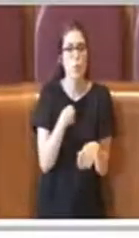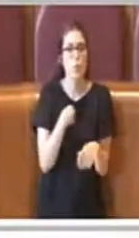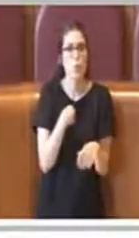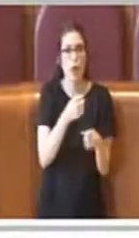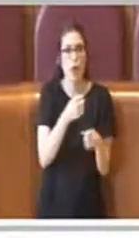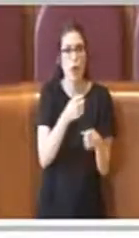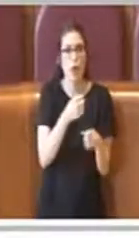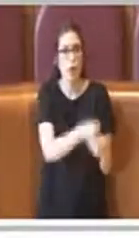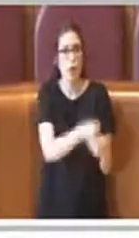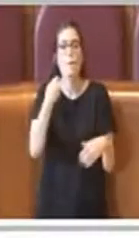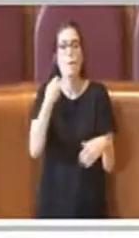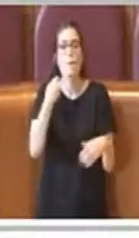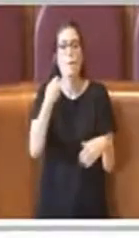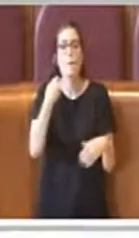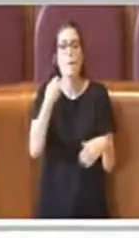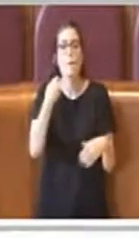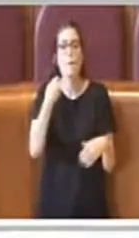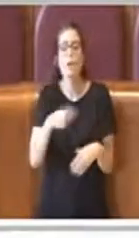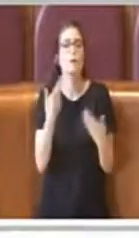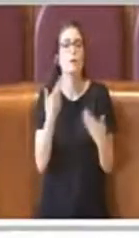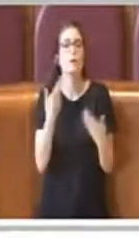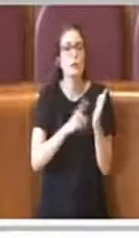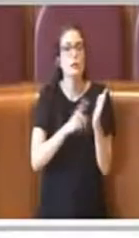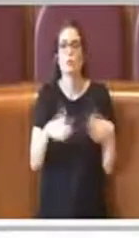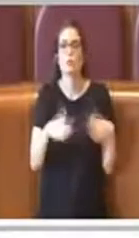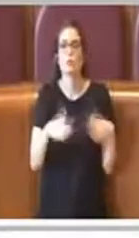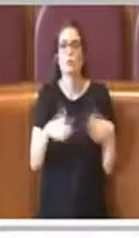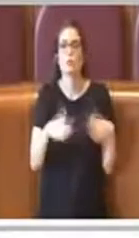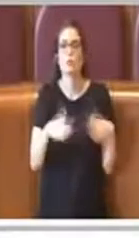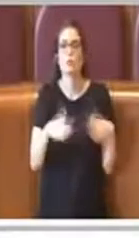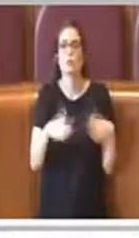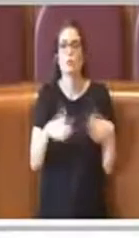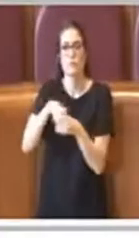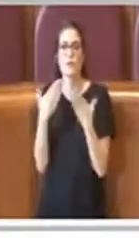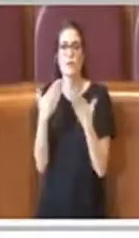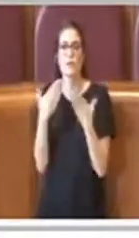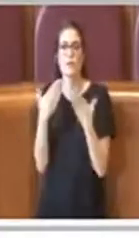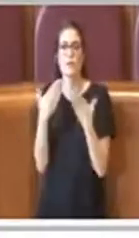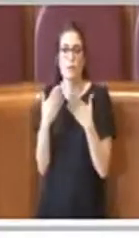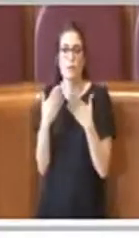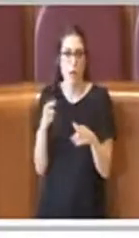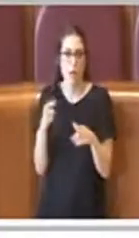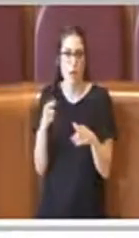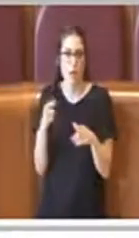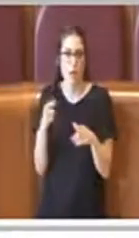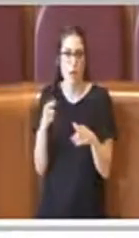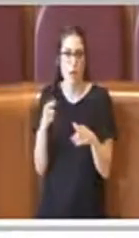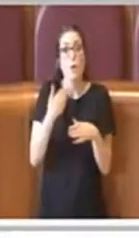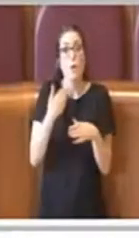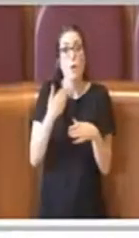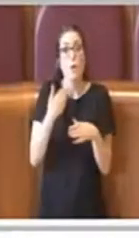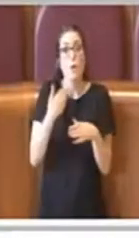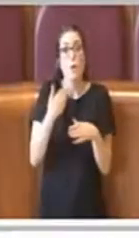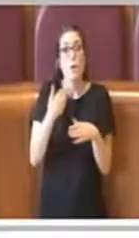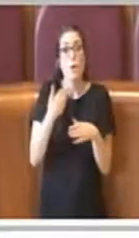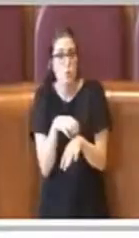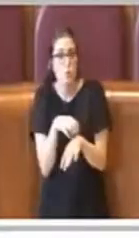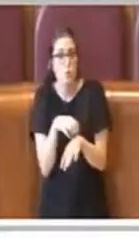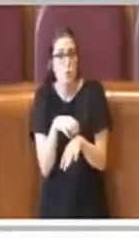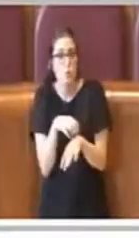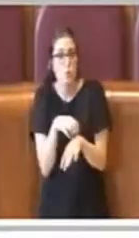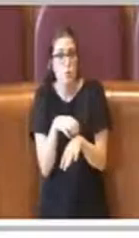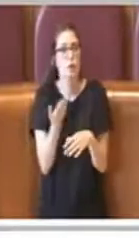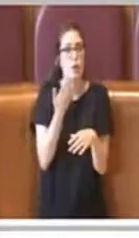appena viene nominato il nuovo Presidente, il Presidente di diritto entra nell'Assemblea cittadina, nel frattempo la